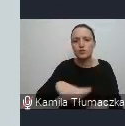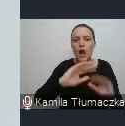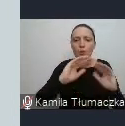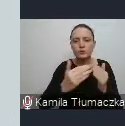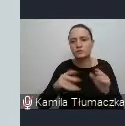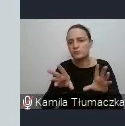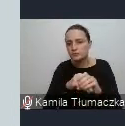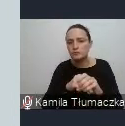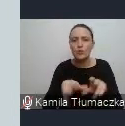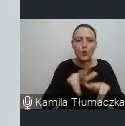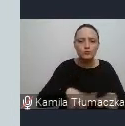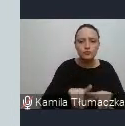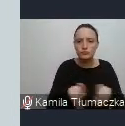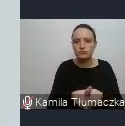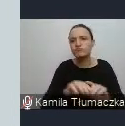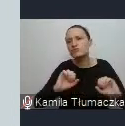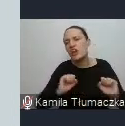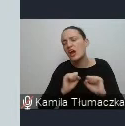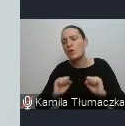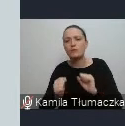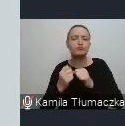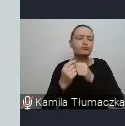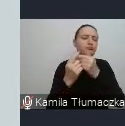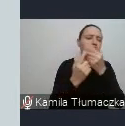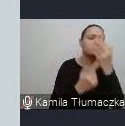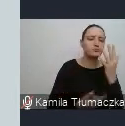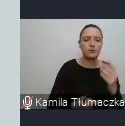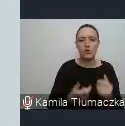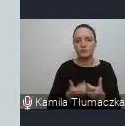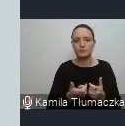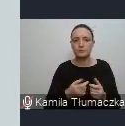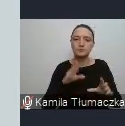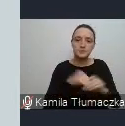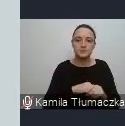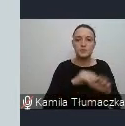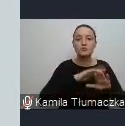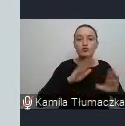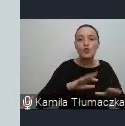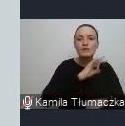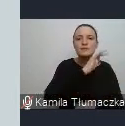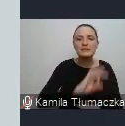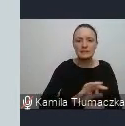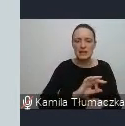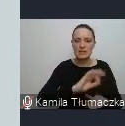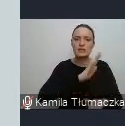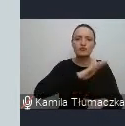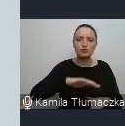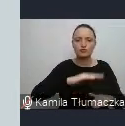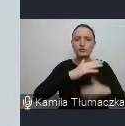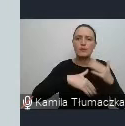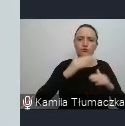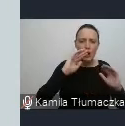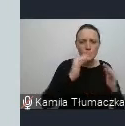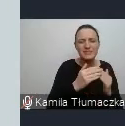rodziną, prowadzi wiele działalności. Jedną z nich jest przedszkole specjalne dla dzieci z zaburzeniem autystycznym. Jest to troszkę